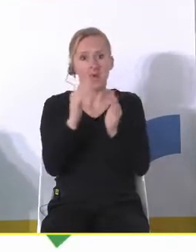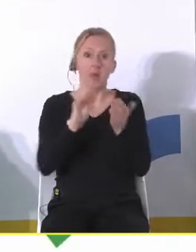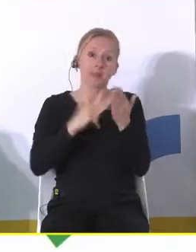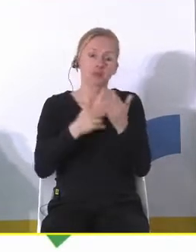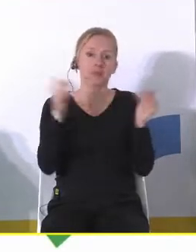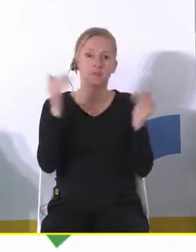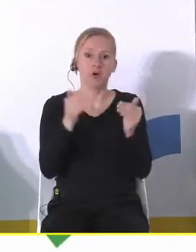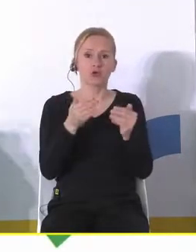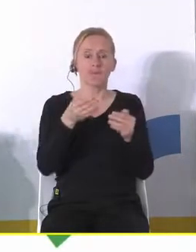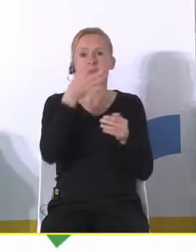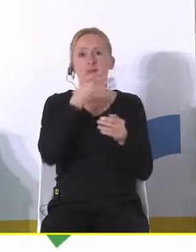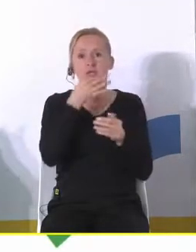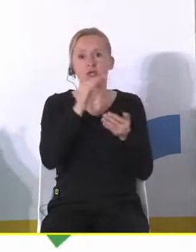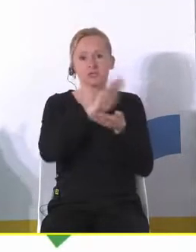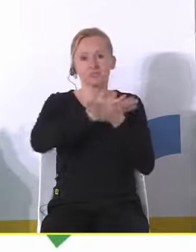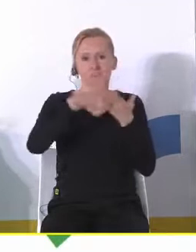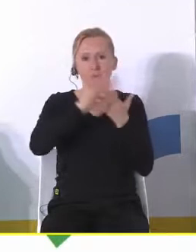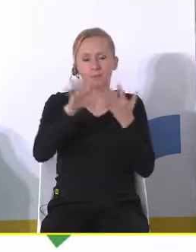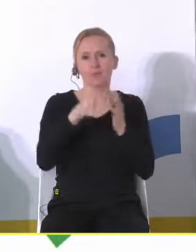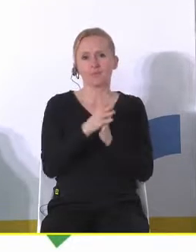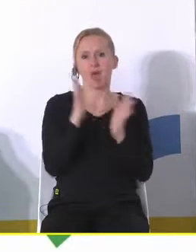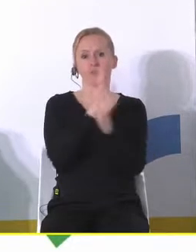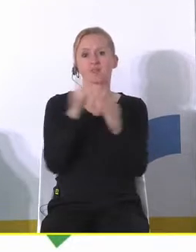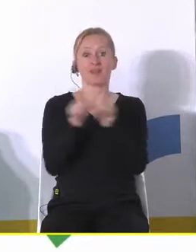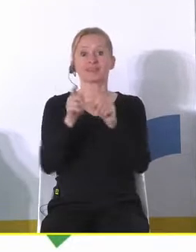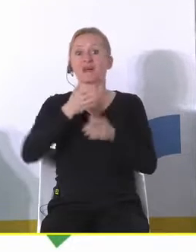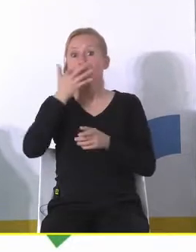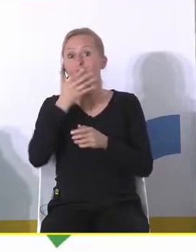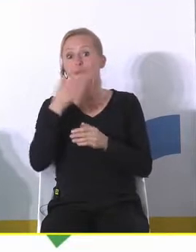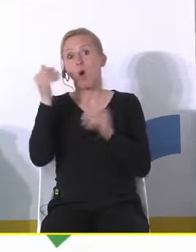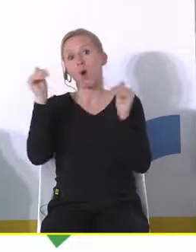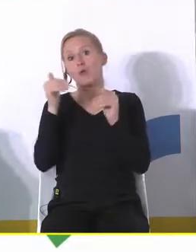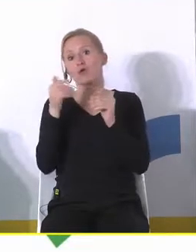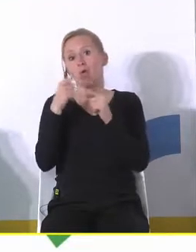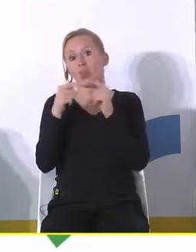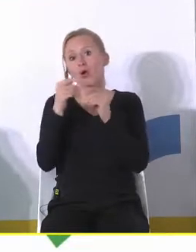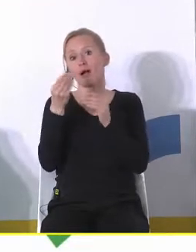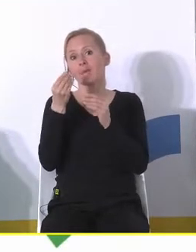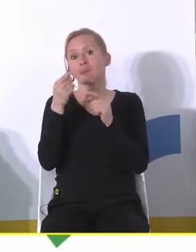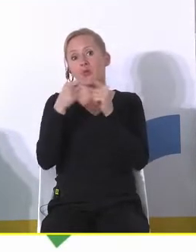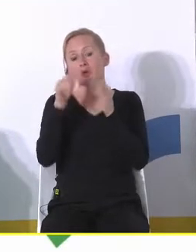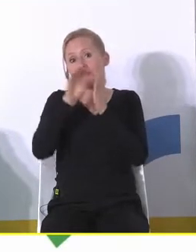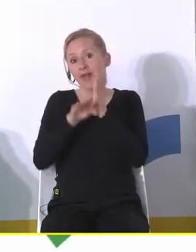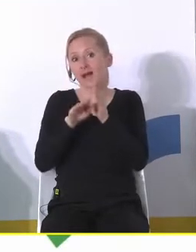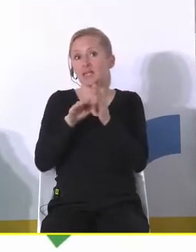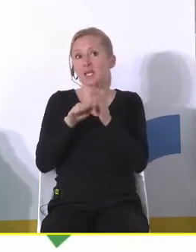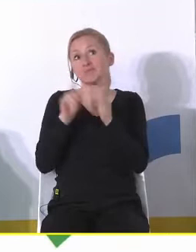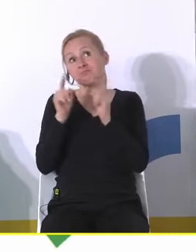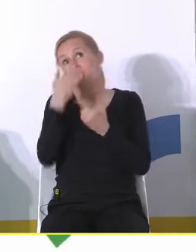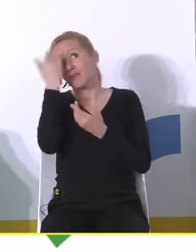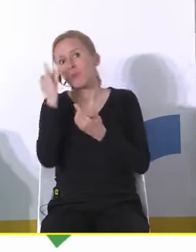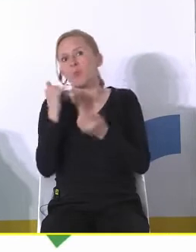się zmniejsza emisja tych szkodliwych substancji ale może też ciepło będzie może nie tańsze bo to mało